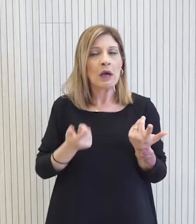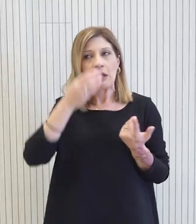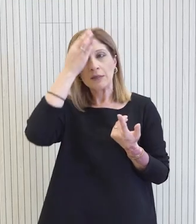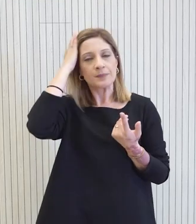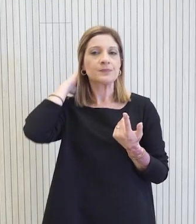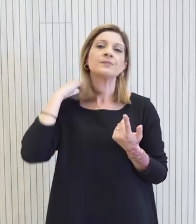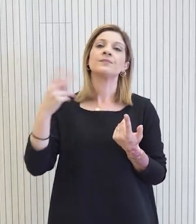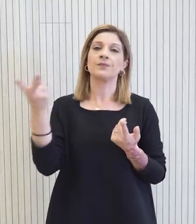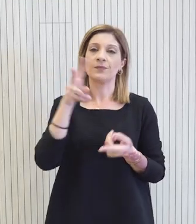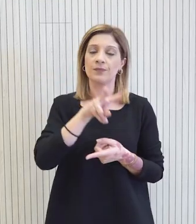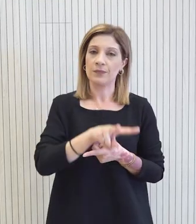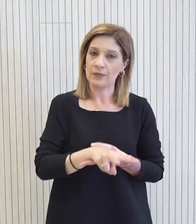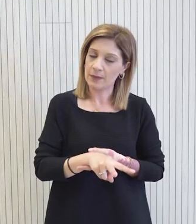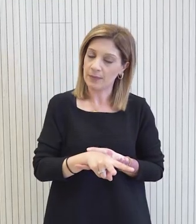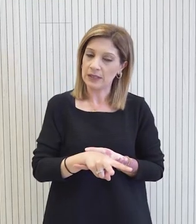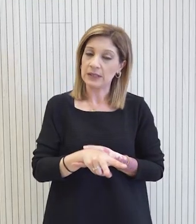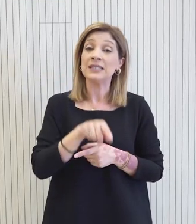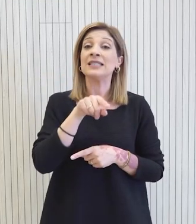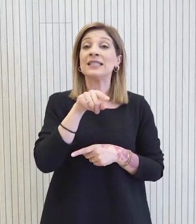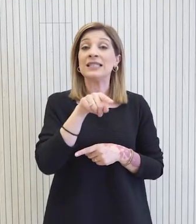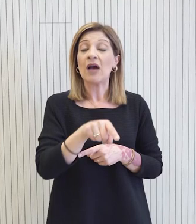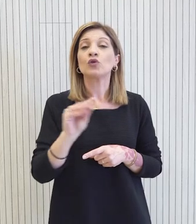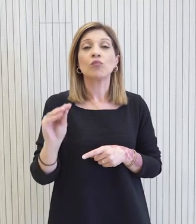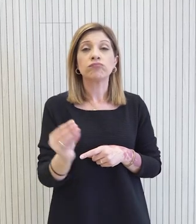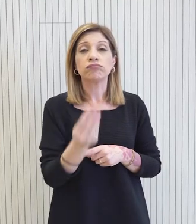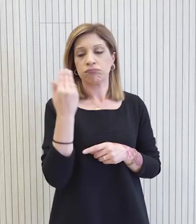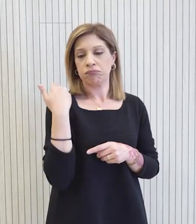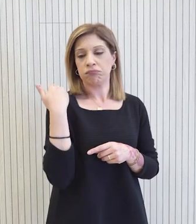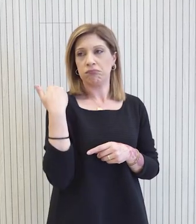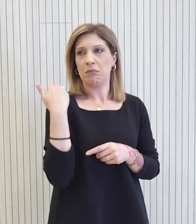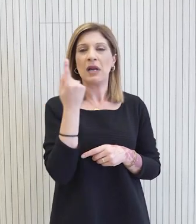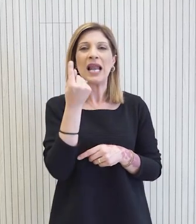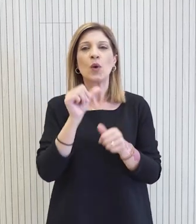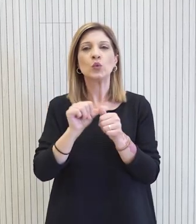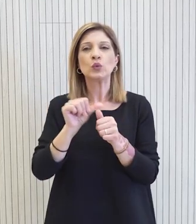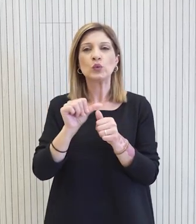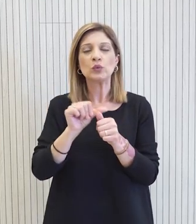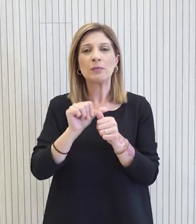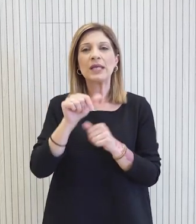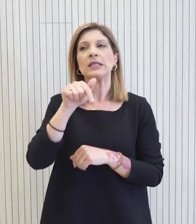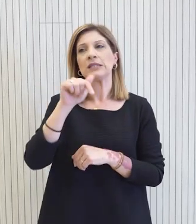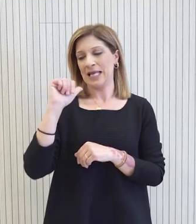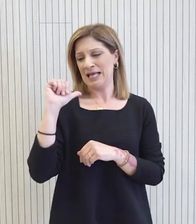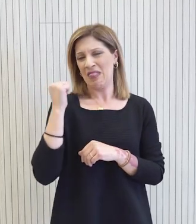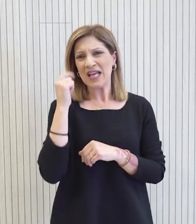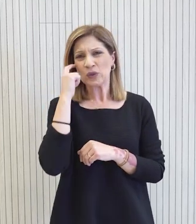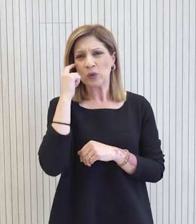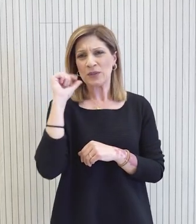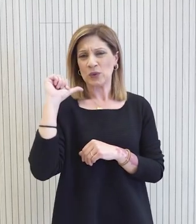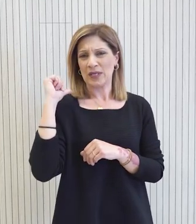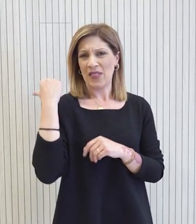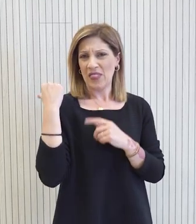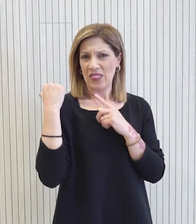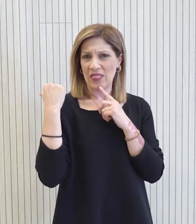Να πω ότι είναι κάτι το οποίο έχει προκύψει πριν από λίγους μήνες και σήμερα, χθες αν δεν κάνω λάθος, ήταν